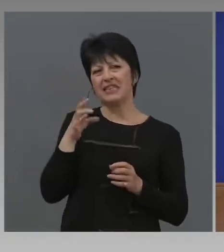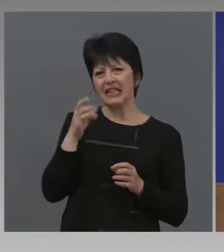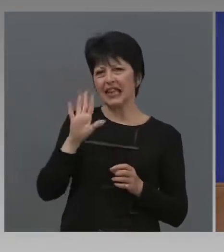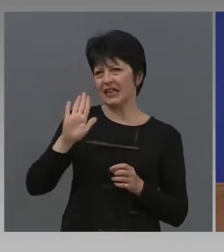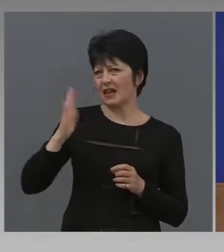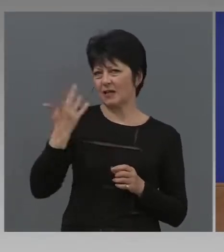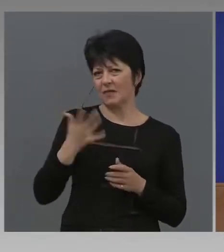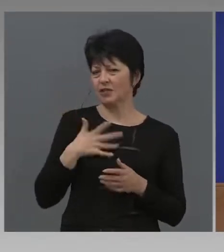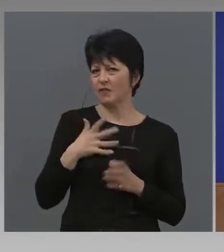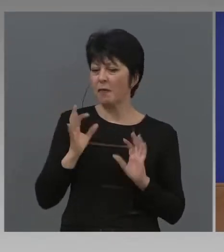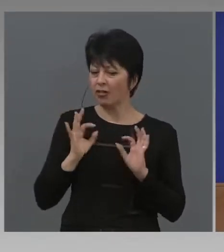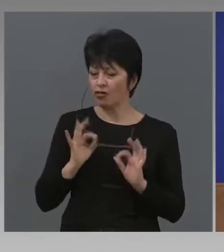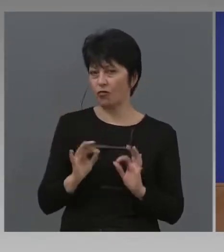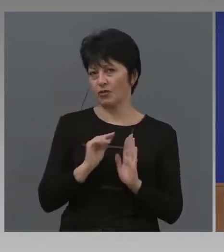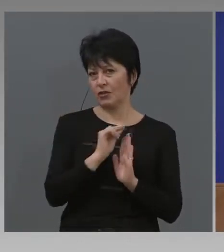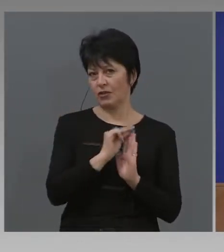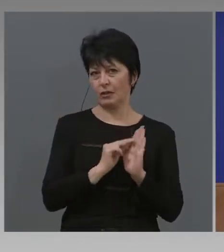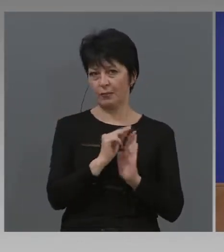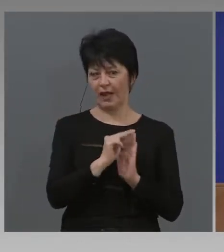имаме точната сметка. Така, че